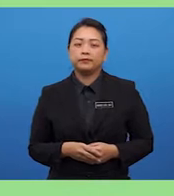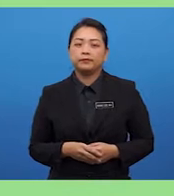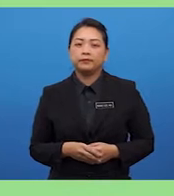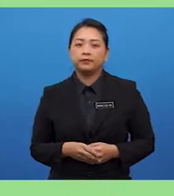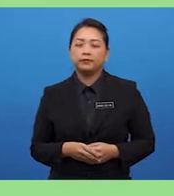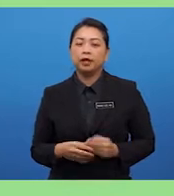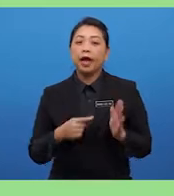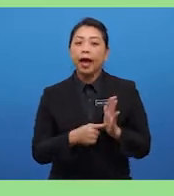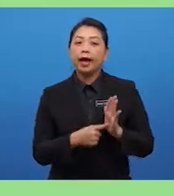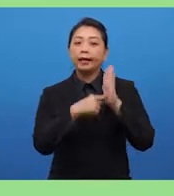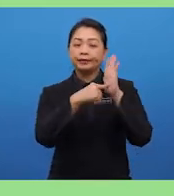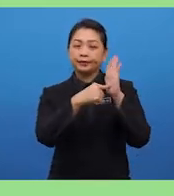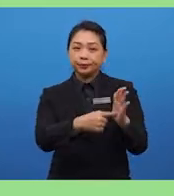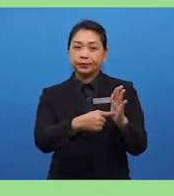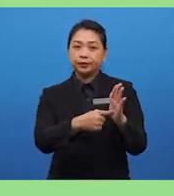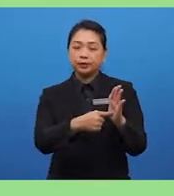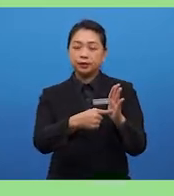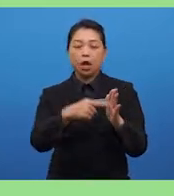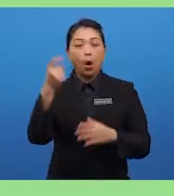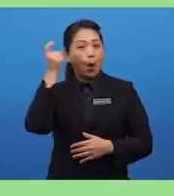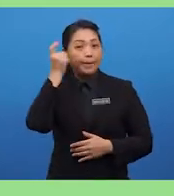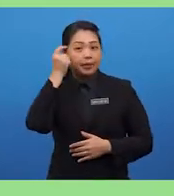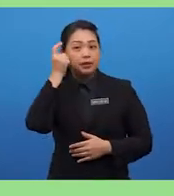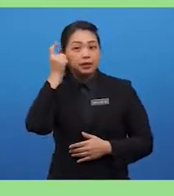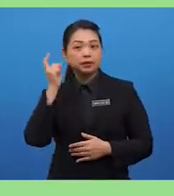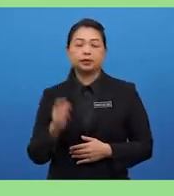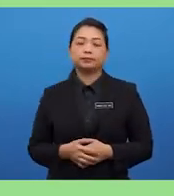like expressing opinions.